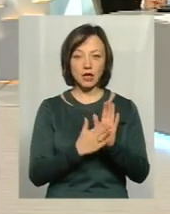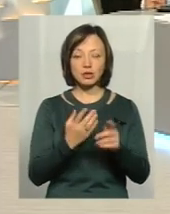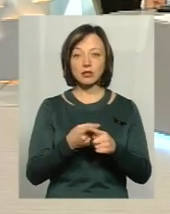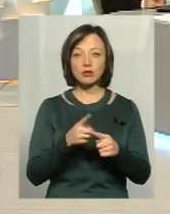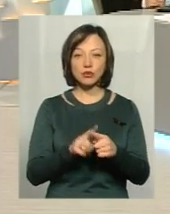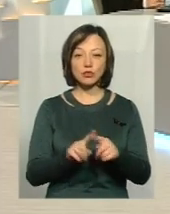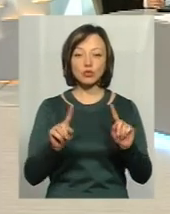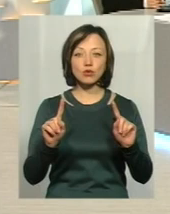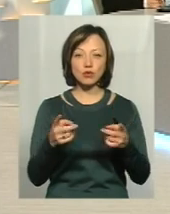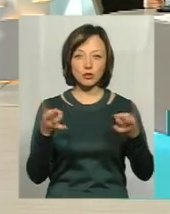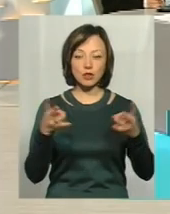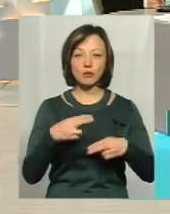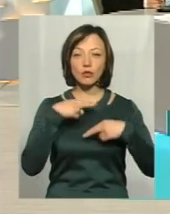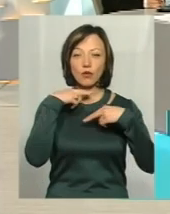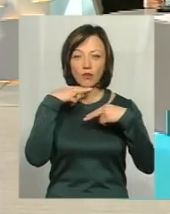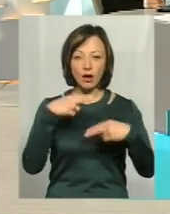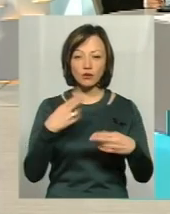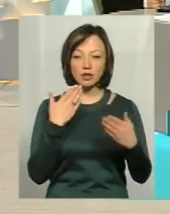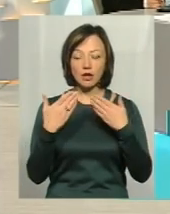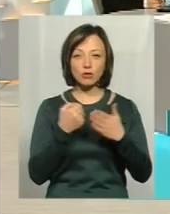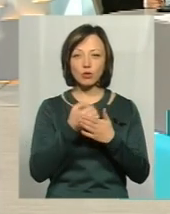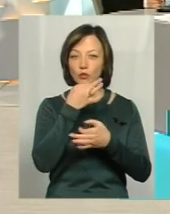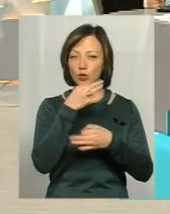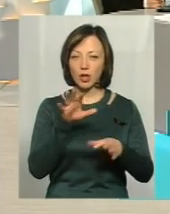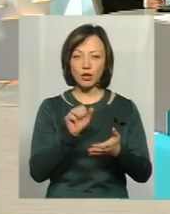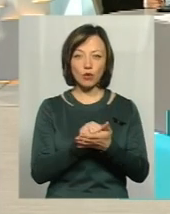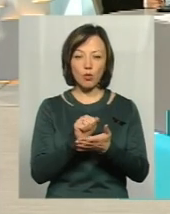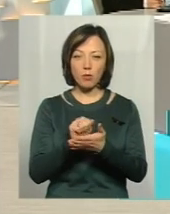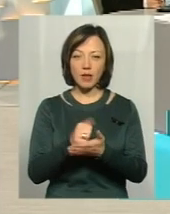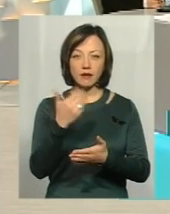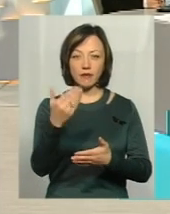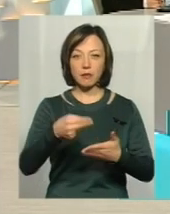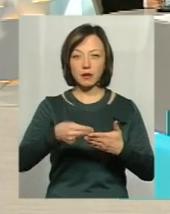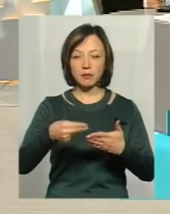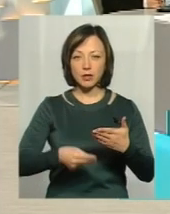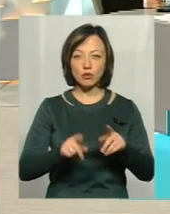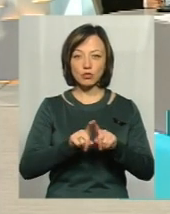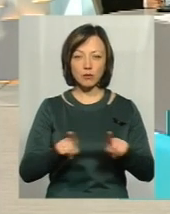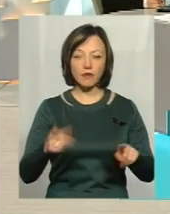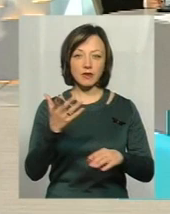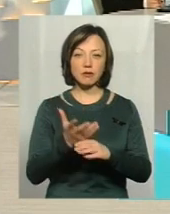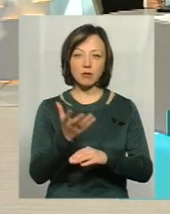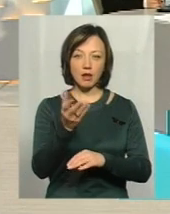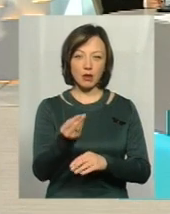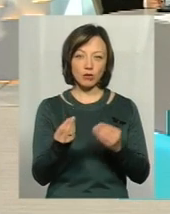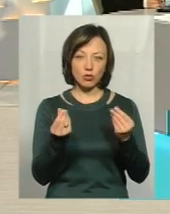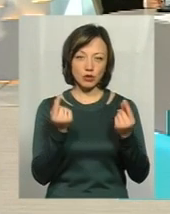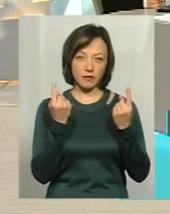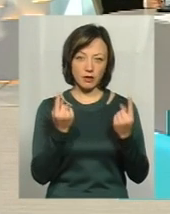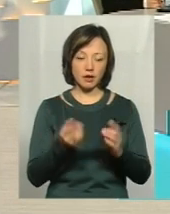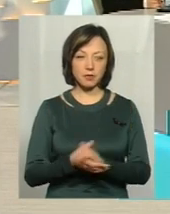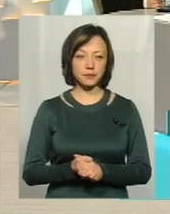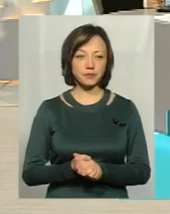дуже потрібно уважно ставитися до будь-яких документів, які ви підписуєте, особливо, якщо ви сплащуєте значні суми